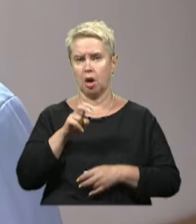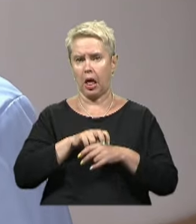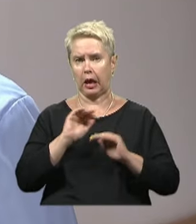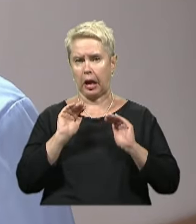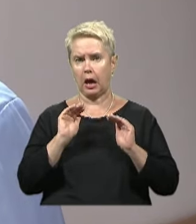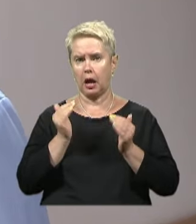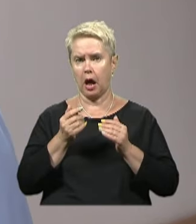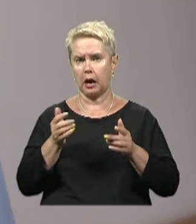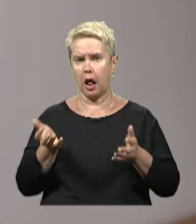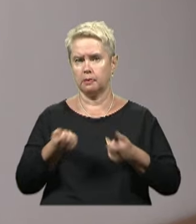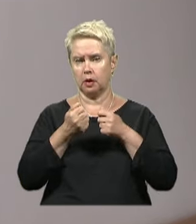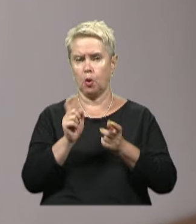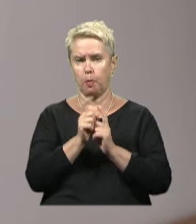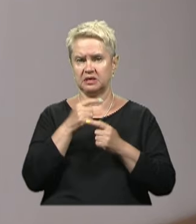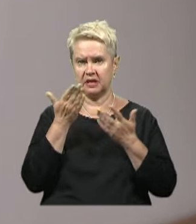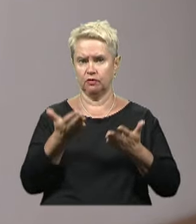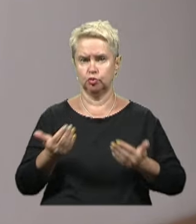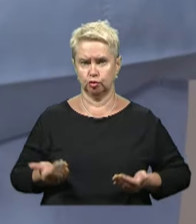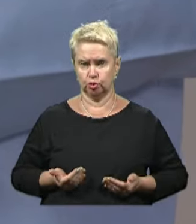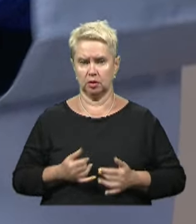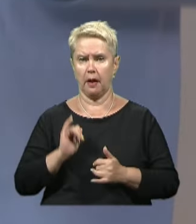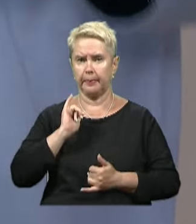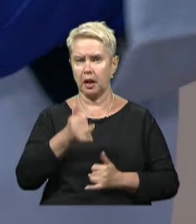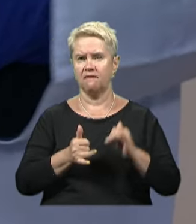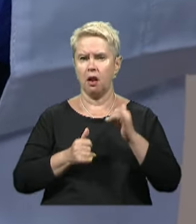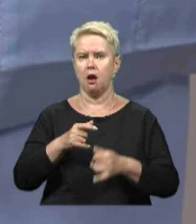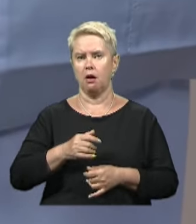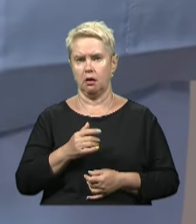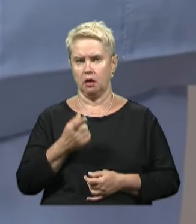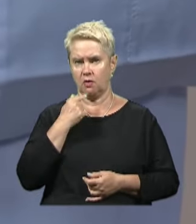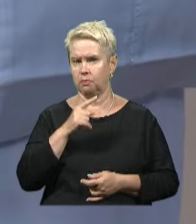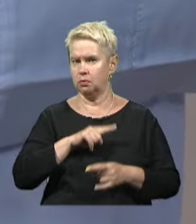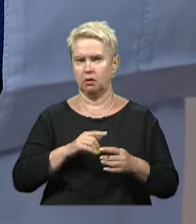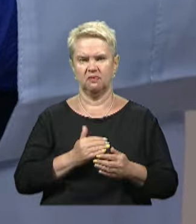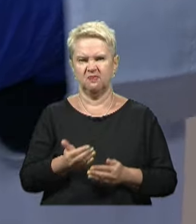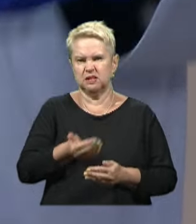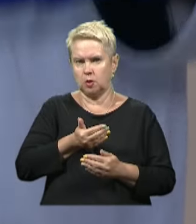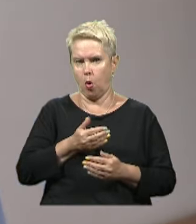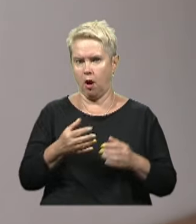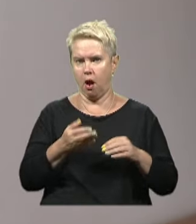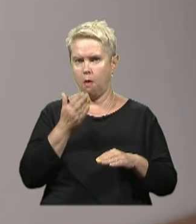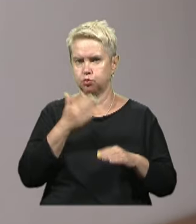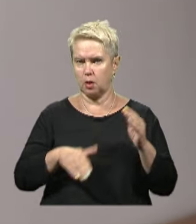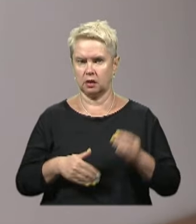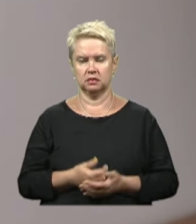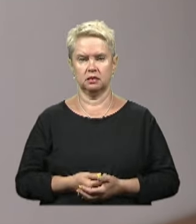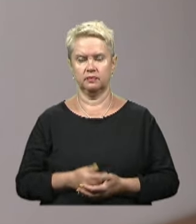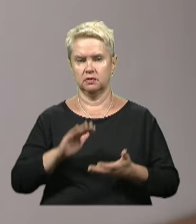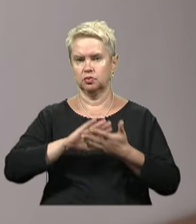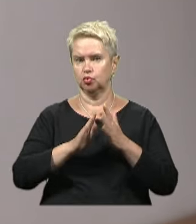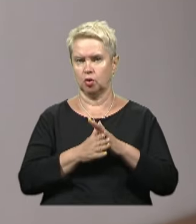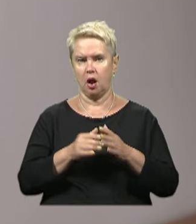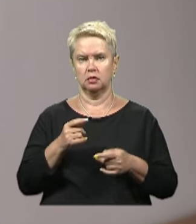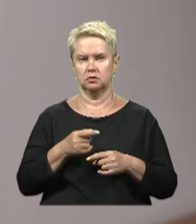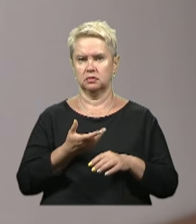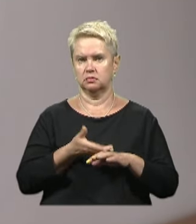боролись за його життя, прививали кров. Дуже висока ампутація, ситуація важка. Але ми бачимо,